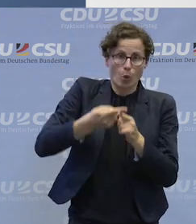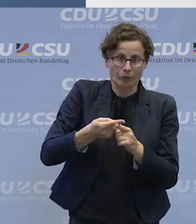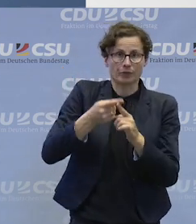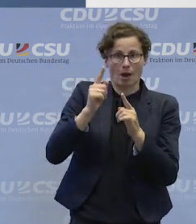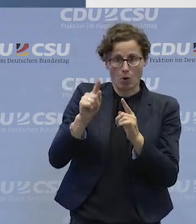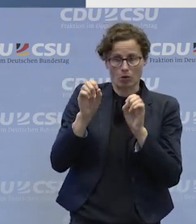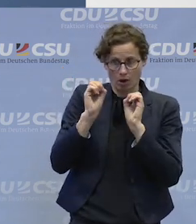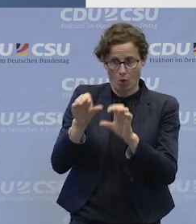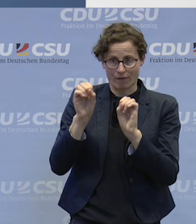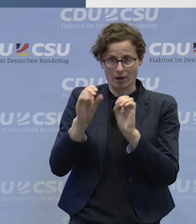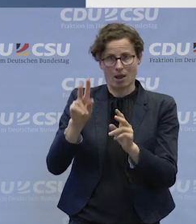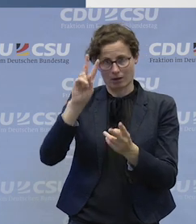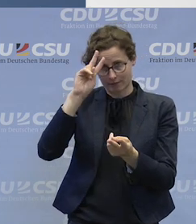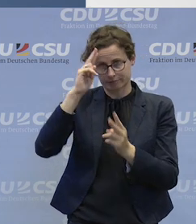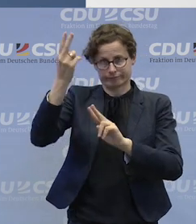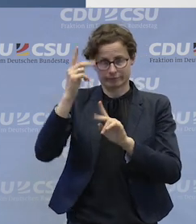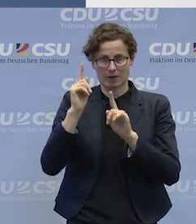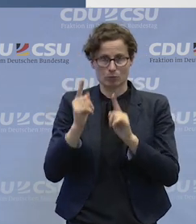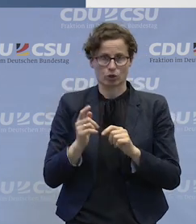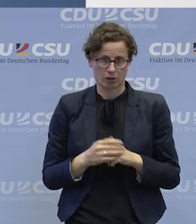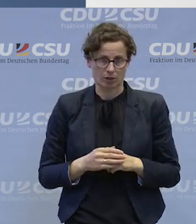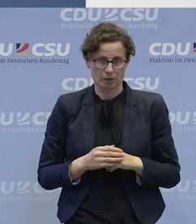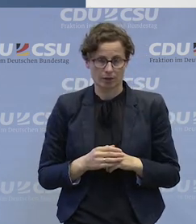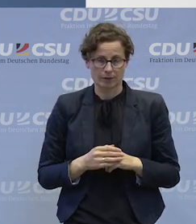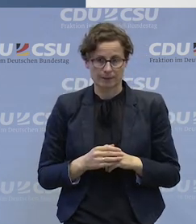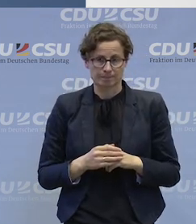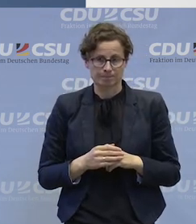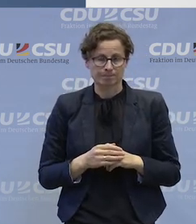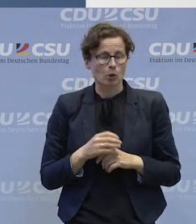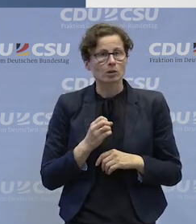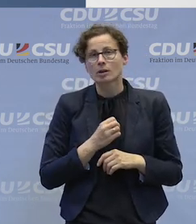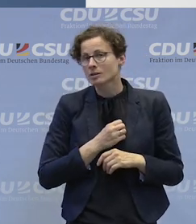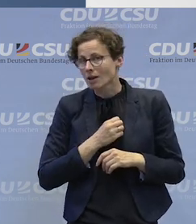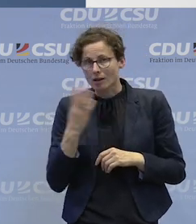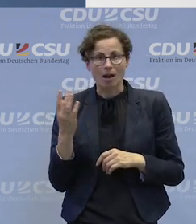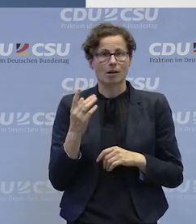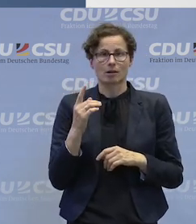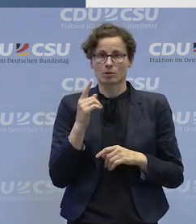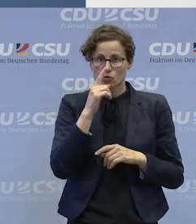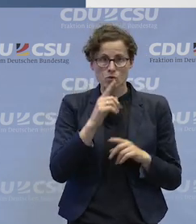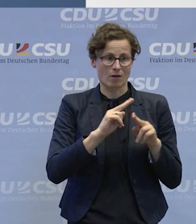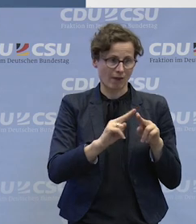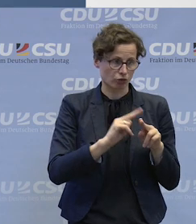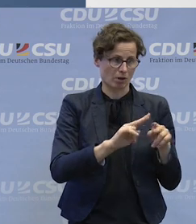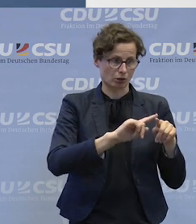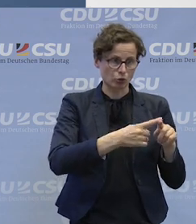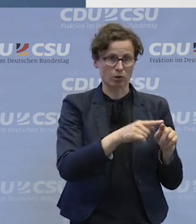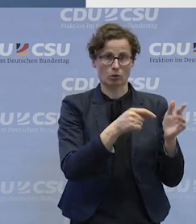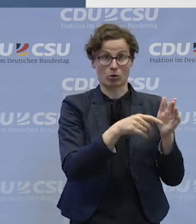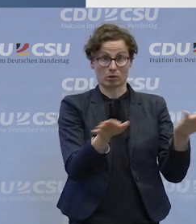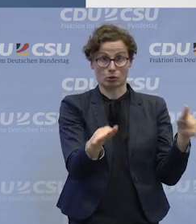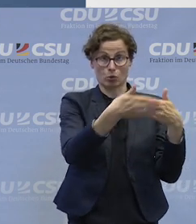Umdenken bei den Arbeitgebern muss stattfinden. Und es ist natürlich nicht immer die Werkstatt schuld. Das